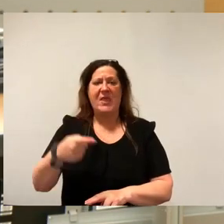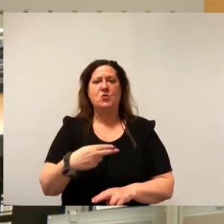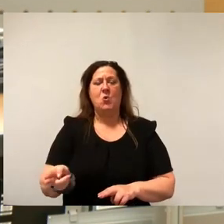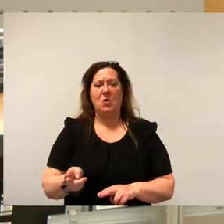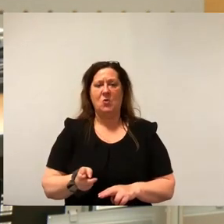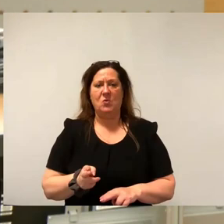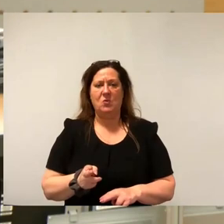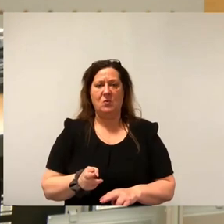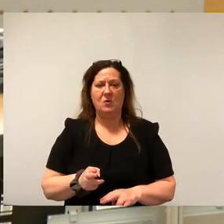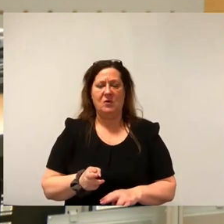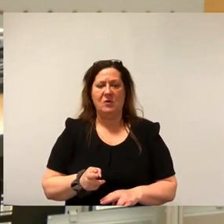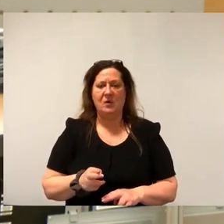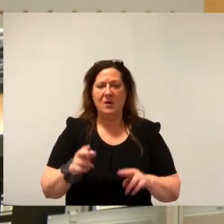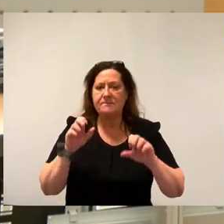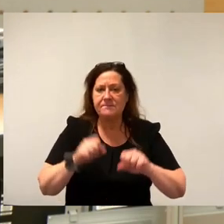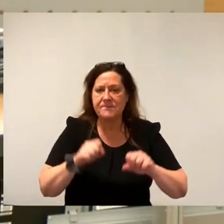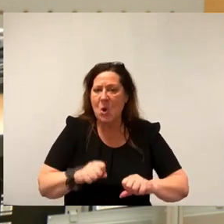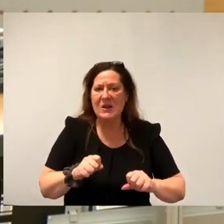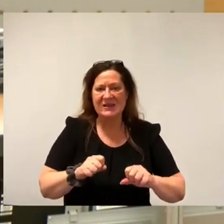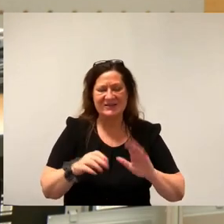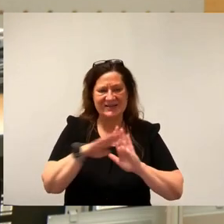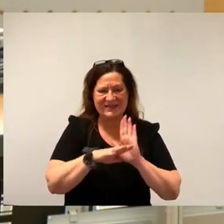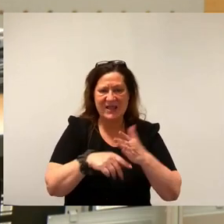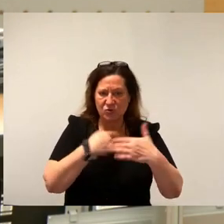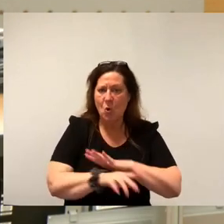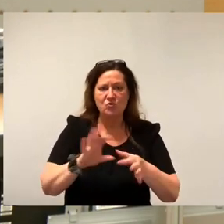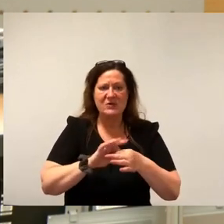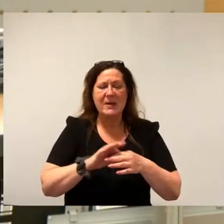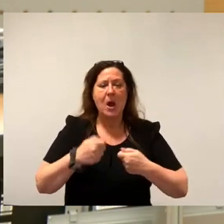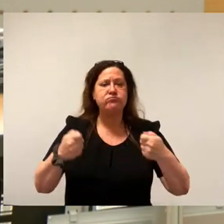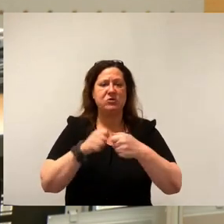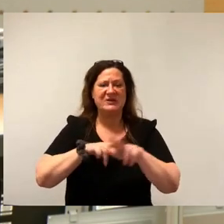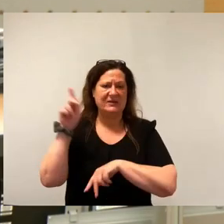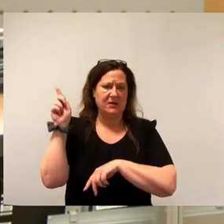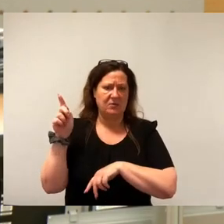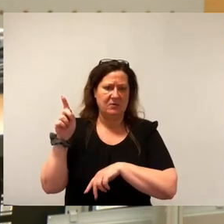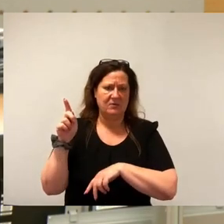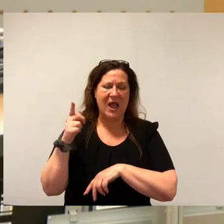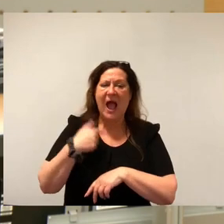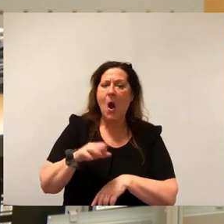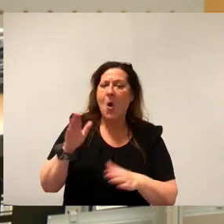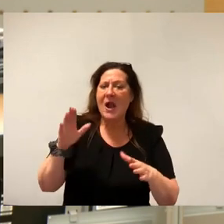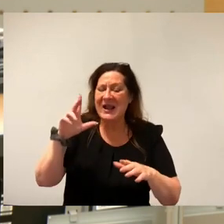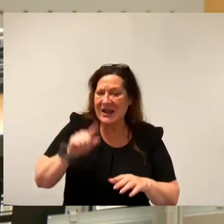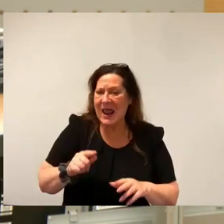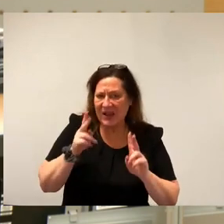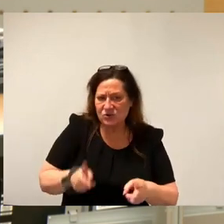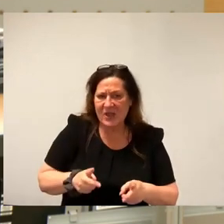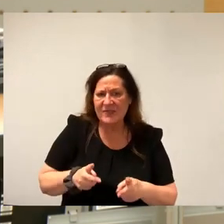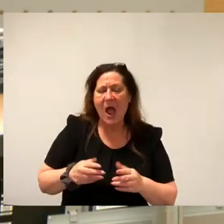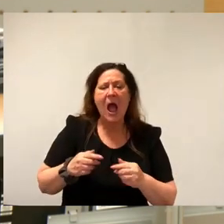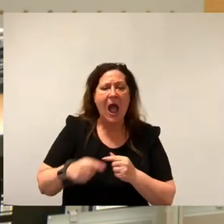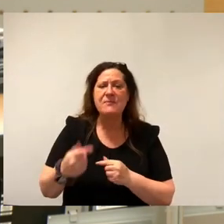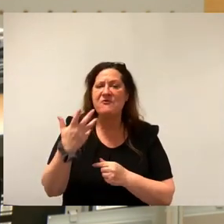Möglich macht das ein Gesetz der Bundesregierung. Dies ist gesagt, dass zukünftig auch Kleinstädte ab 50.000 Einwohnern ein Mietspiel zu